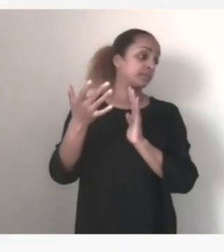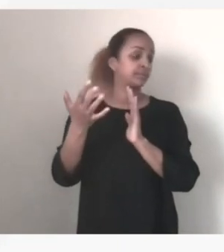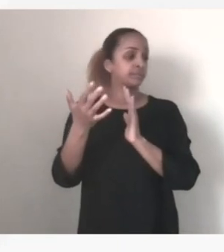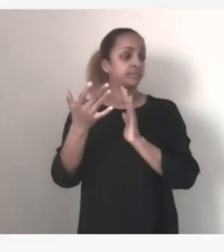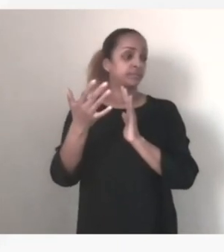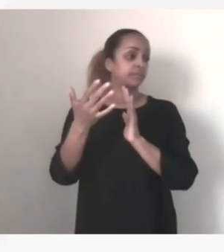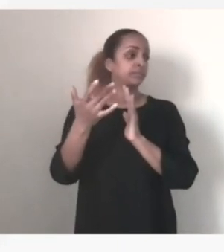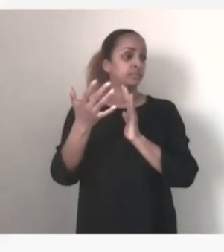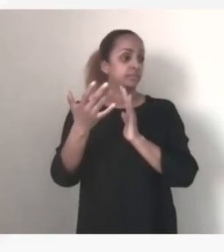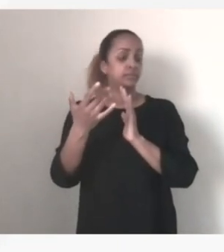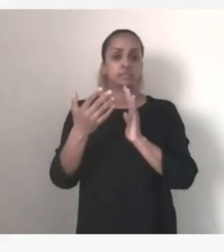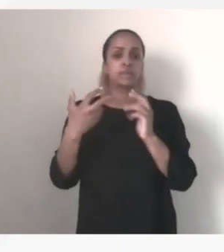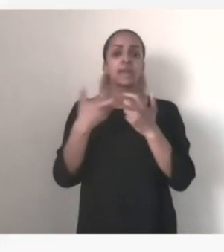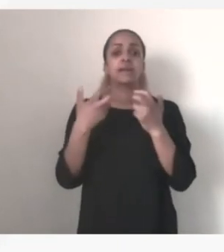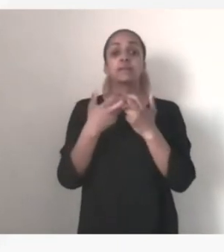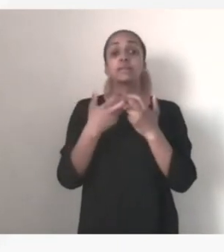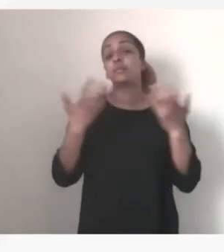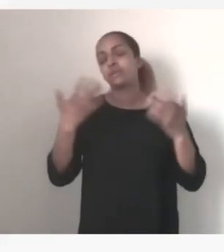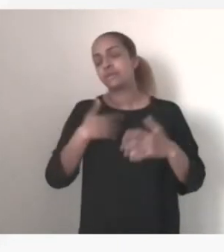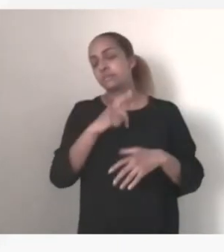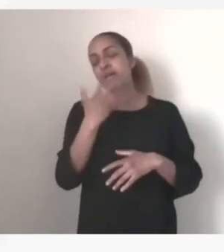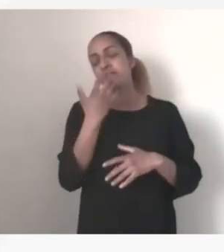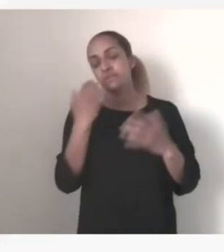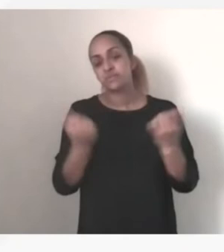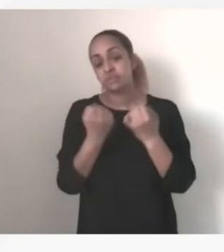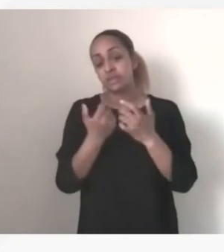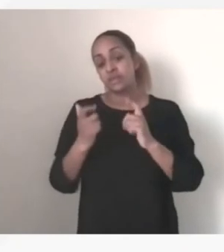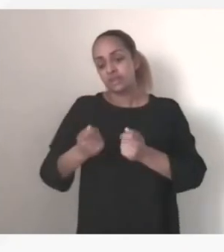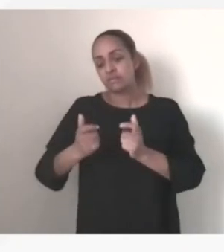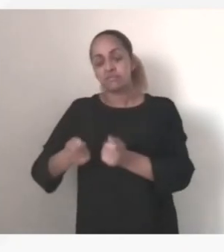notamment américains je ne pas les citer pour ne faire de publicité vous les reconnaîtrez